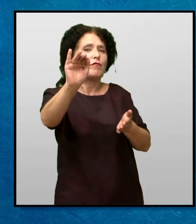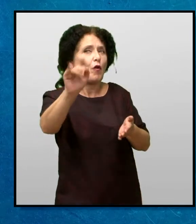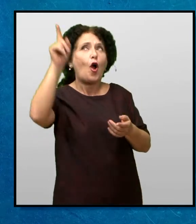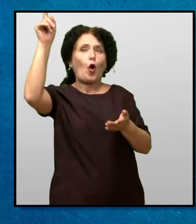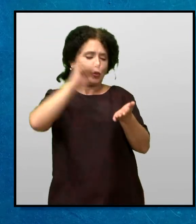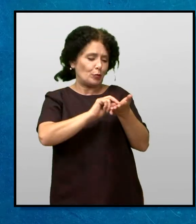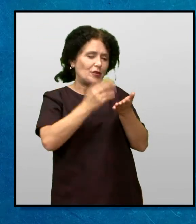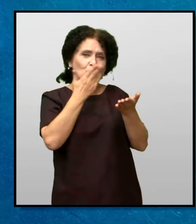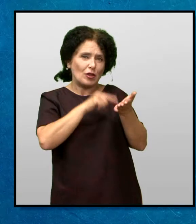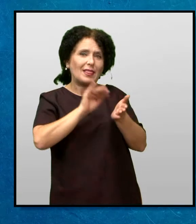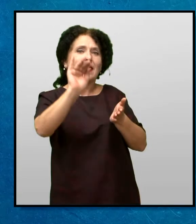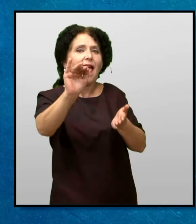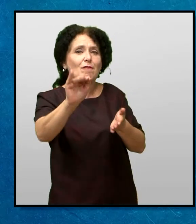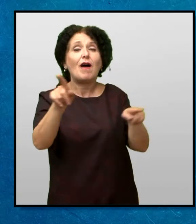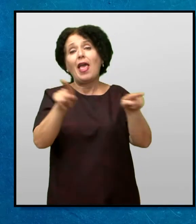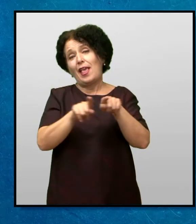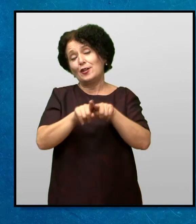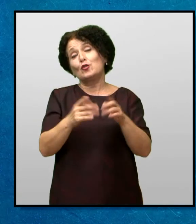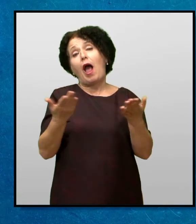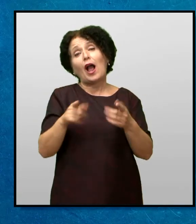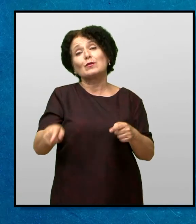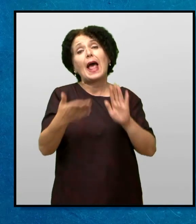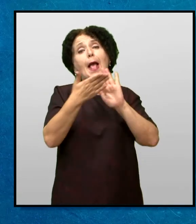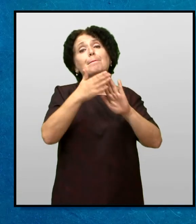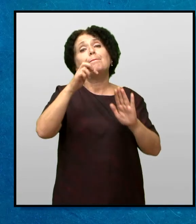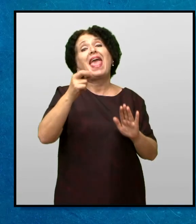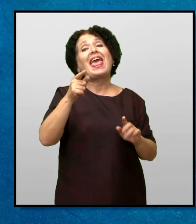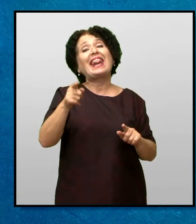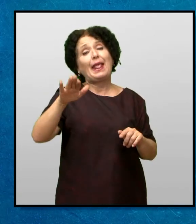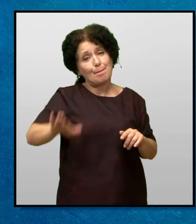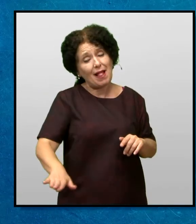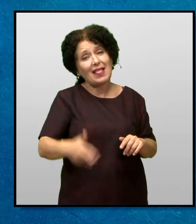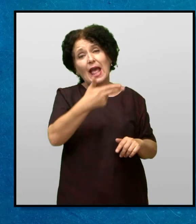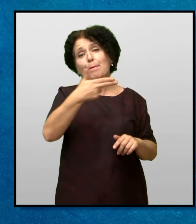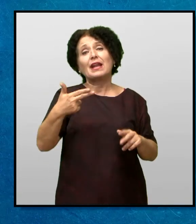опатено кон тебе, исто како што беше за Мери Джонс